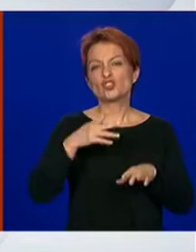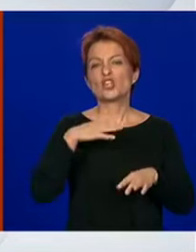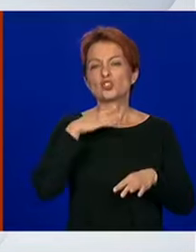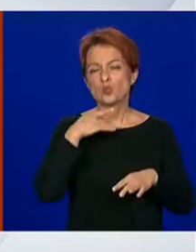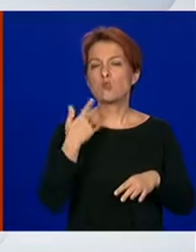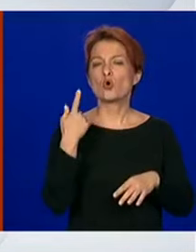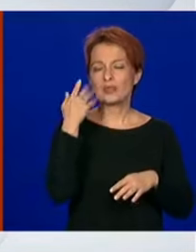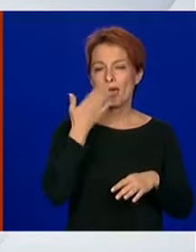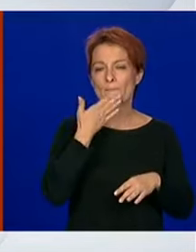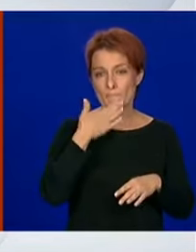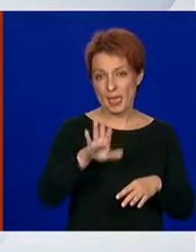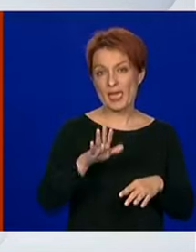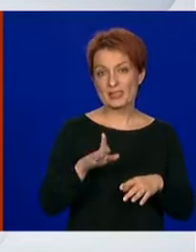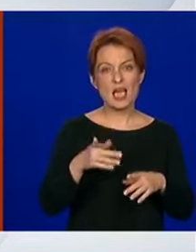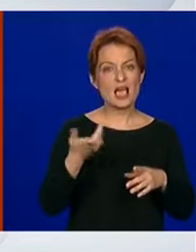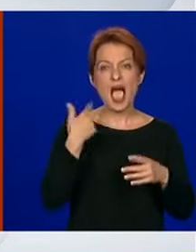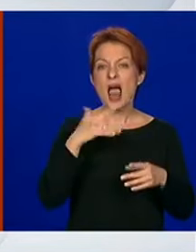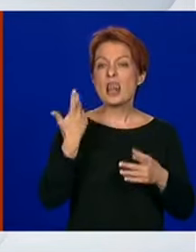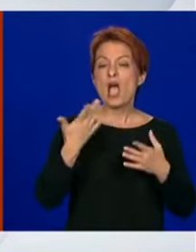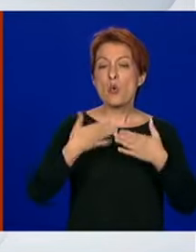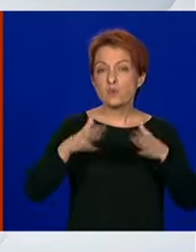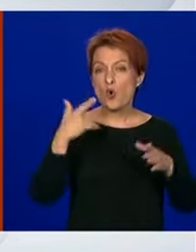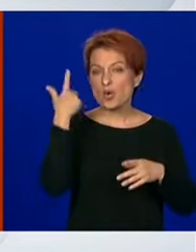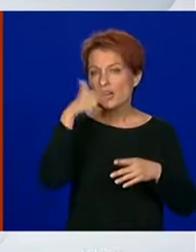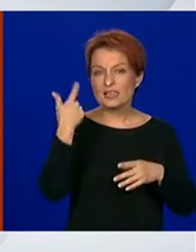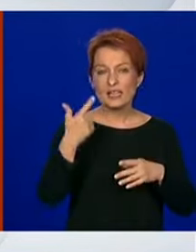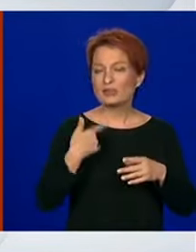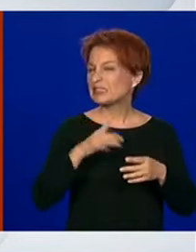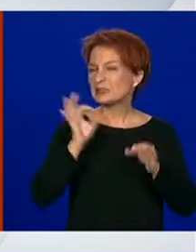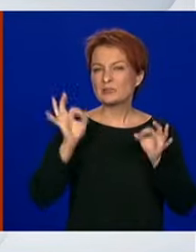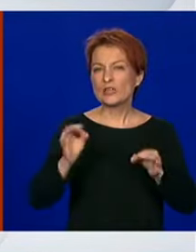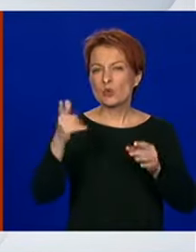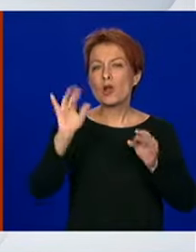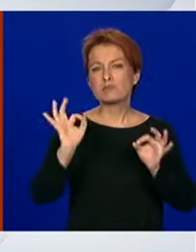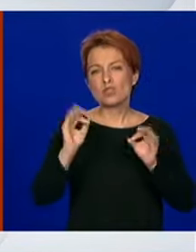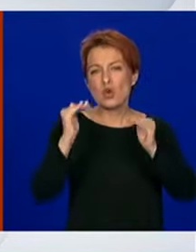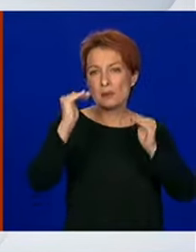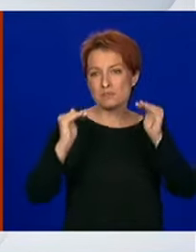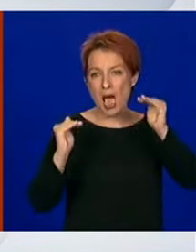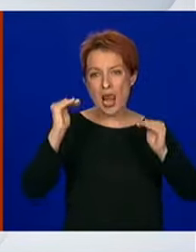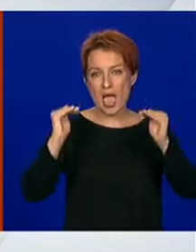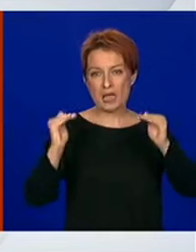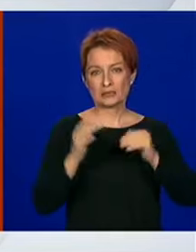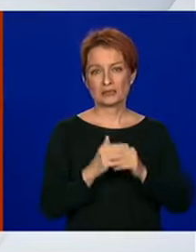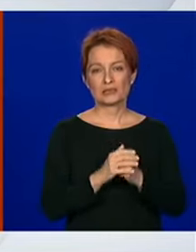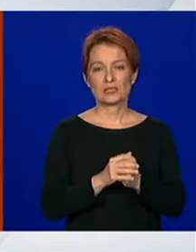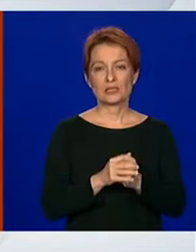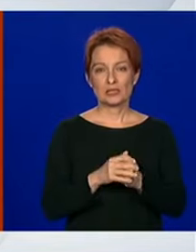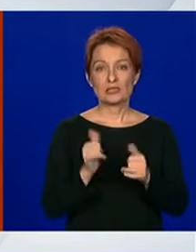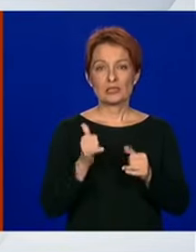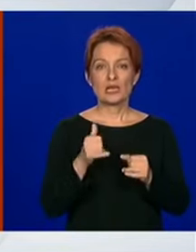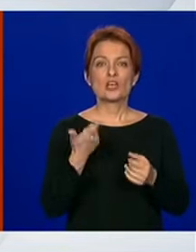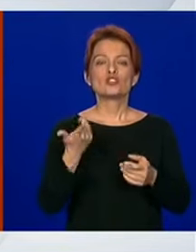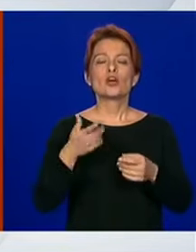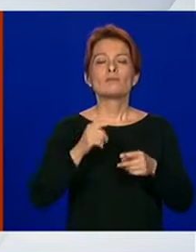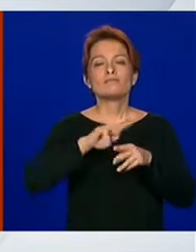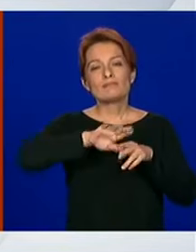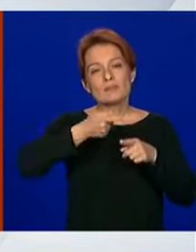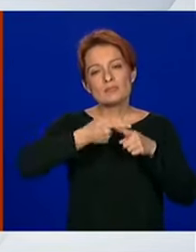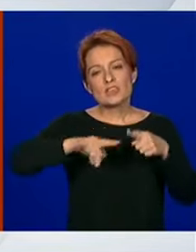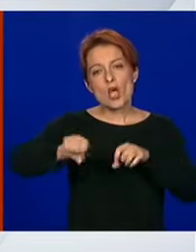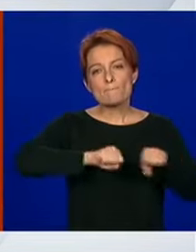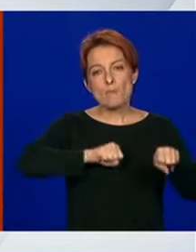siguran da bi to dalo odgovarajući balans koji nam treba epidemio loške. Ostaću na tome samo politički dio pitanja.